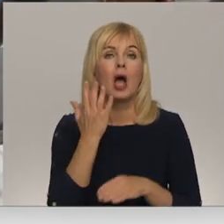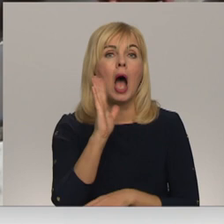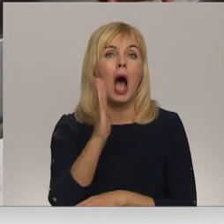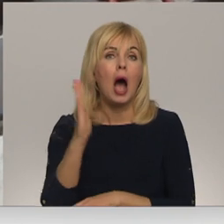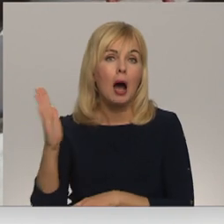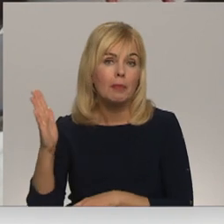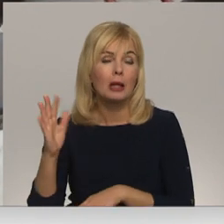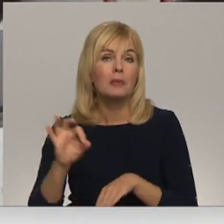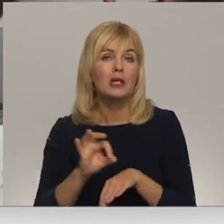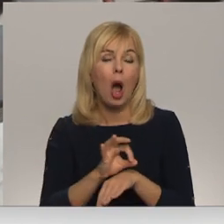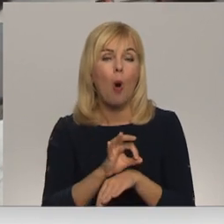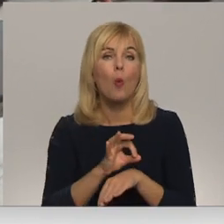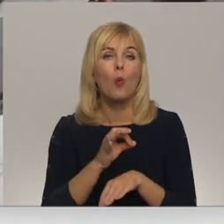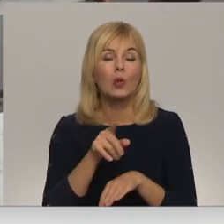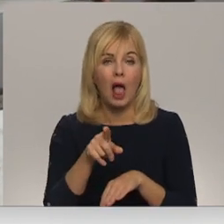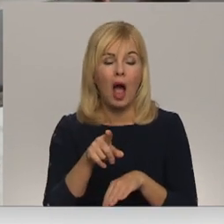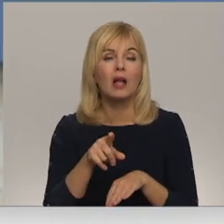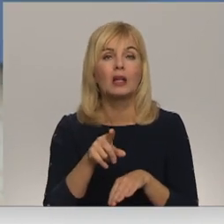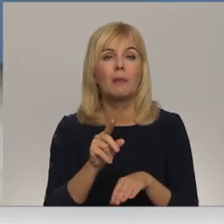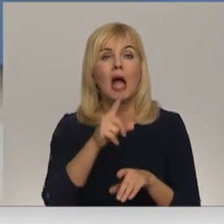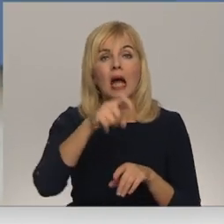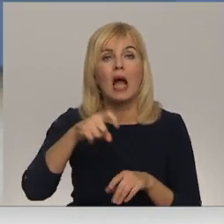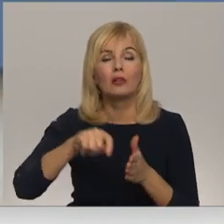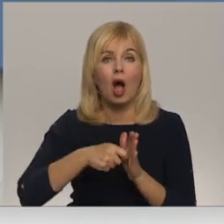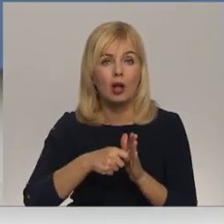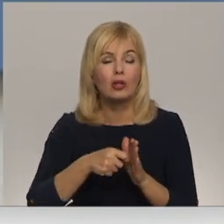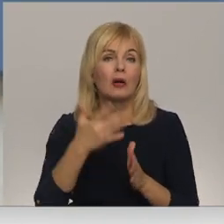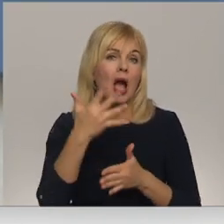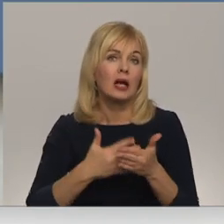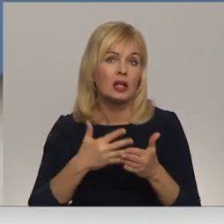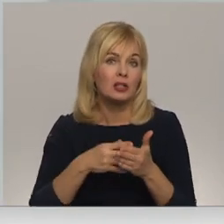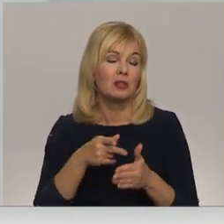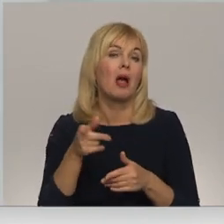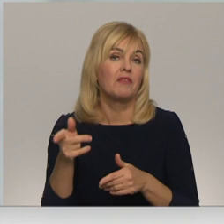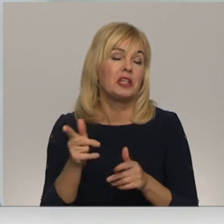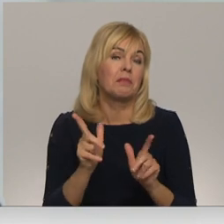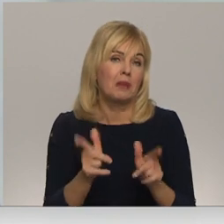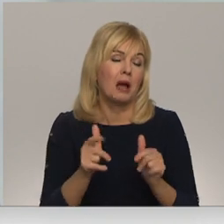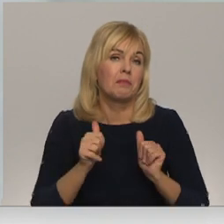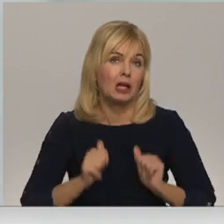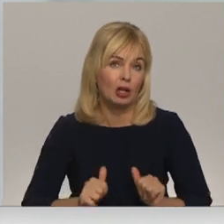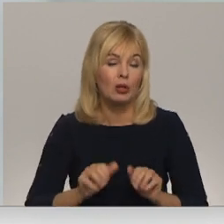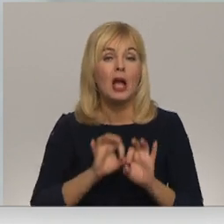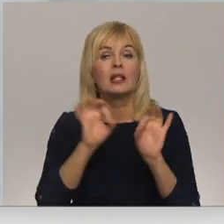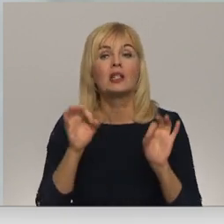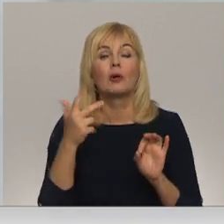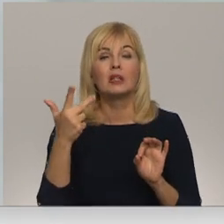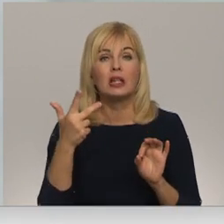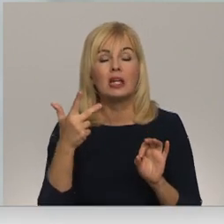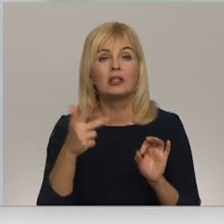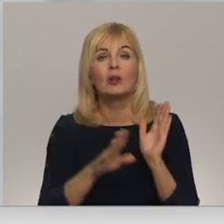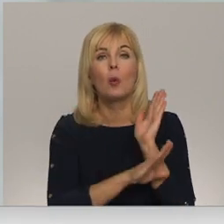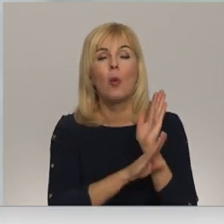kur jaunlālātajiem karināt atslēgs un pieredze rāda, ka arī šāds risinājums jaunlālātos apmierina. Tad sākumā bija trīs gabali, visus